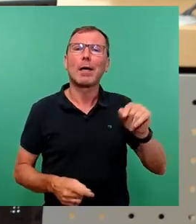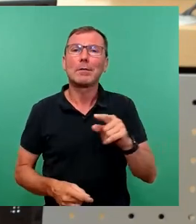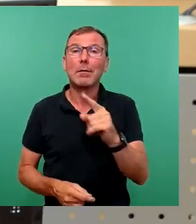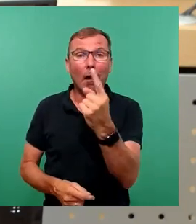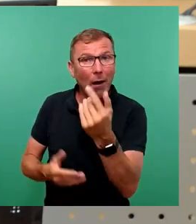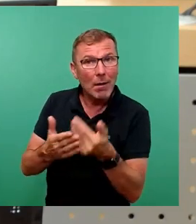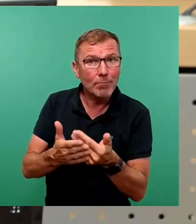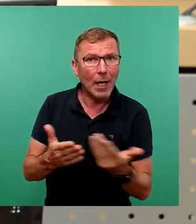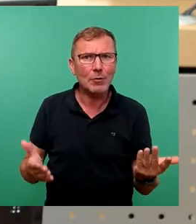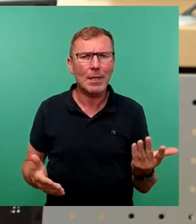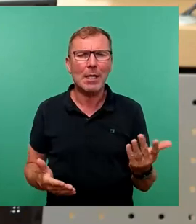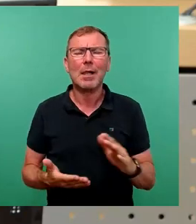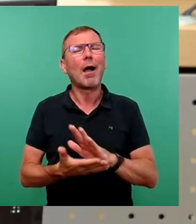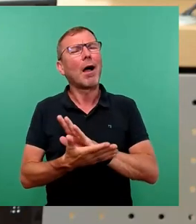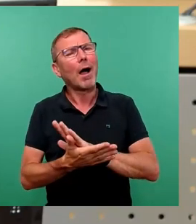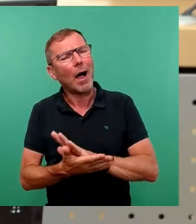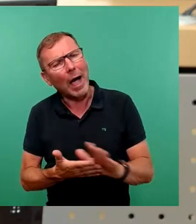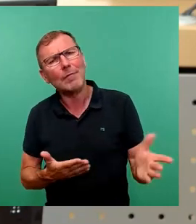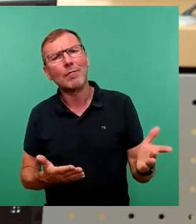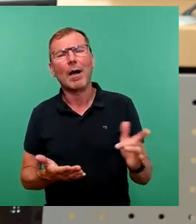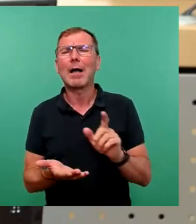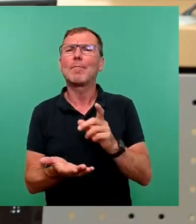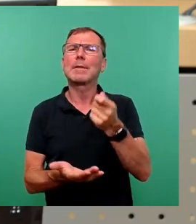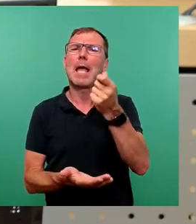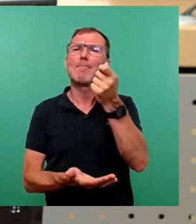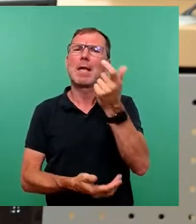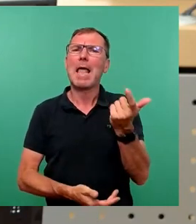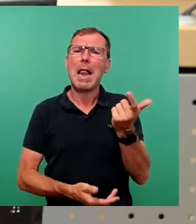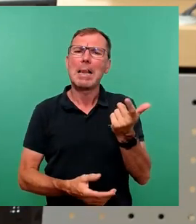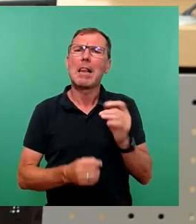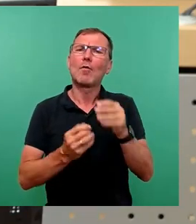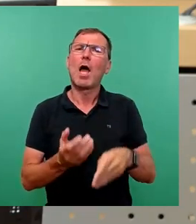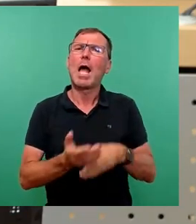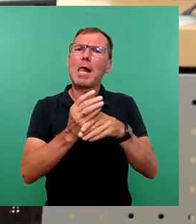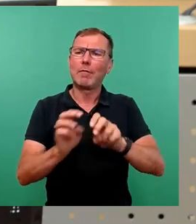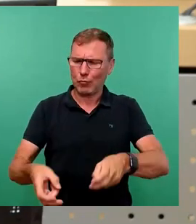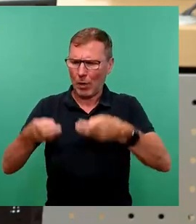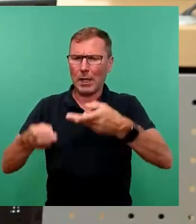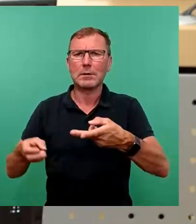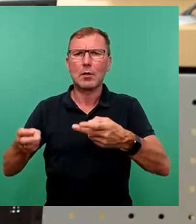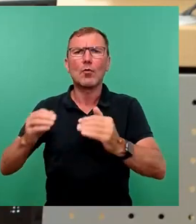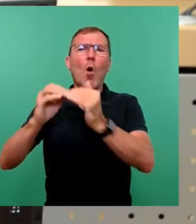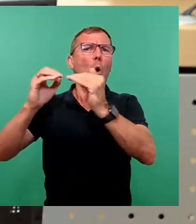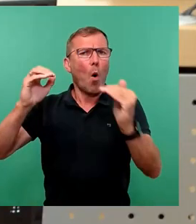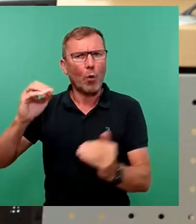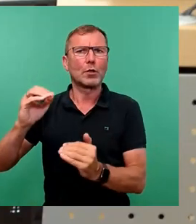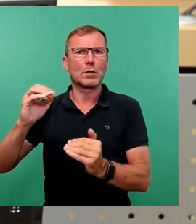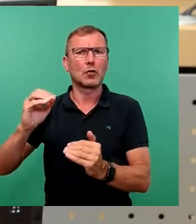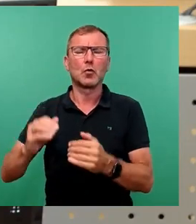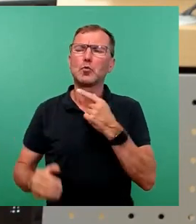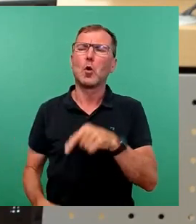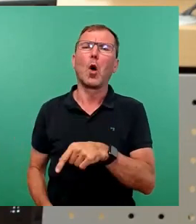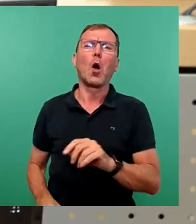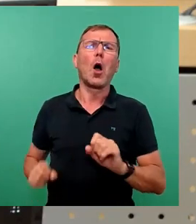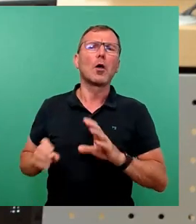Da hat man einfach die Mittel für Hilfen zur Erziehung runtergesetzt, so getan ist, ob man die Ausgaben